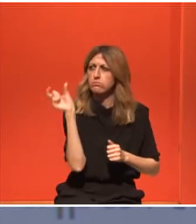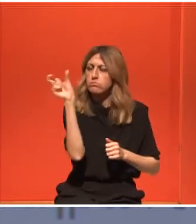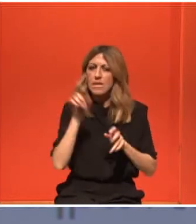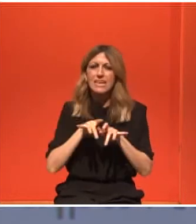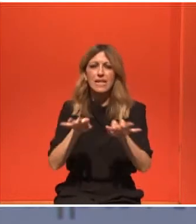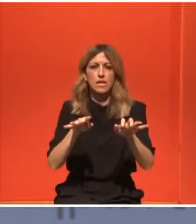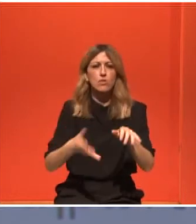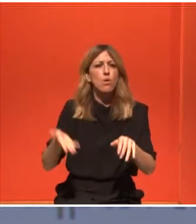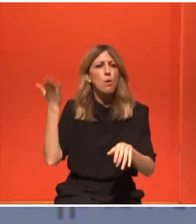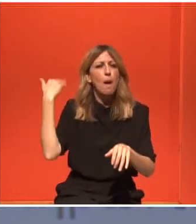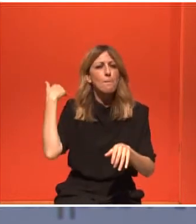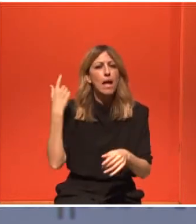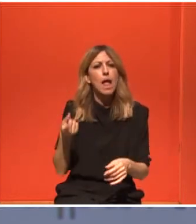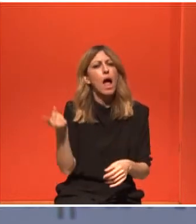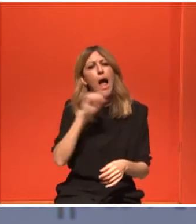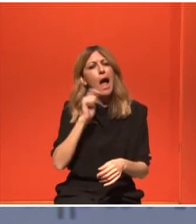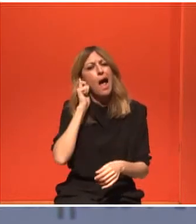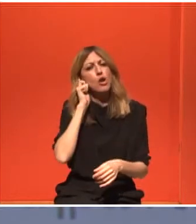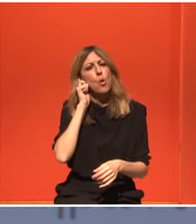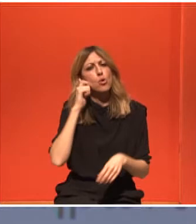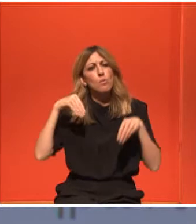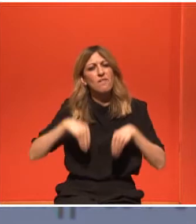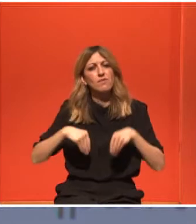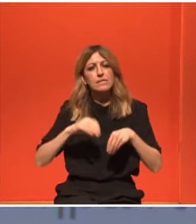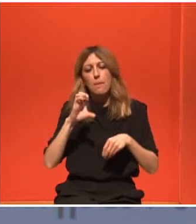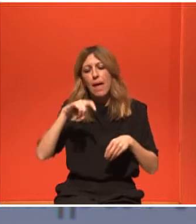πιο δυνατοί από αυτή την ασθένεια και μπορούμε να την λέμε με το όνομά της.